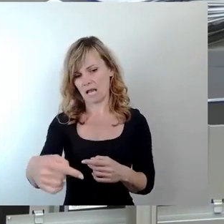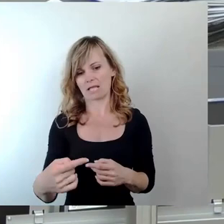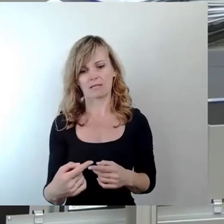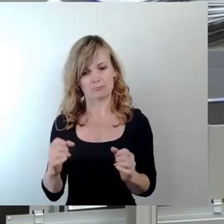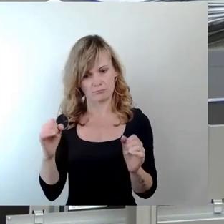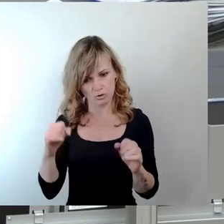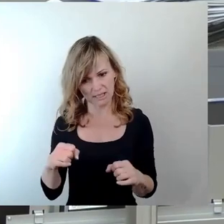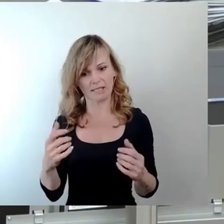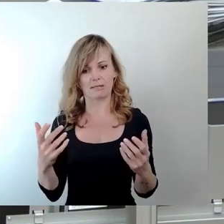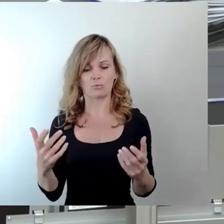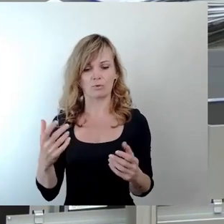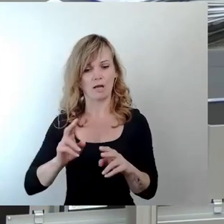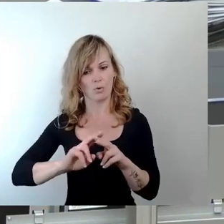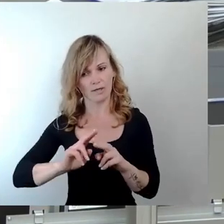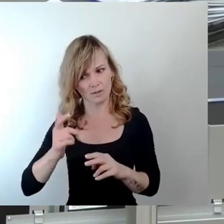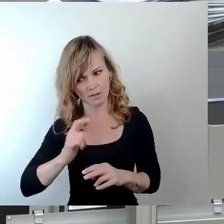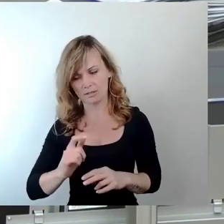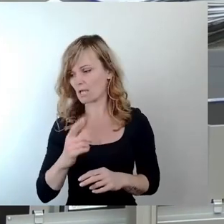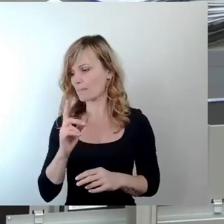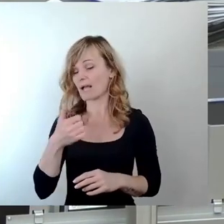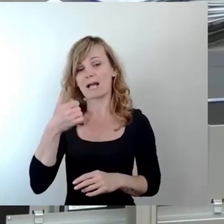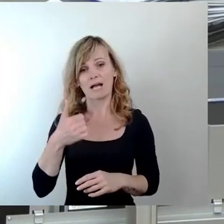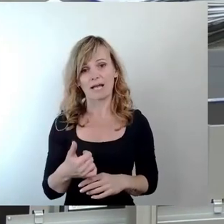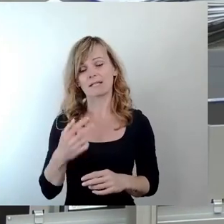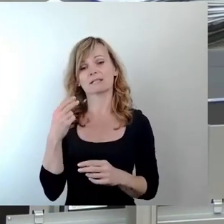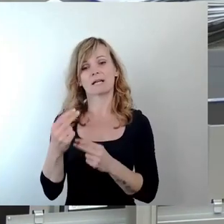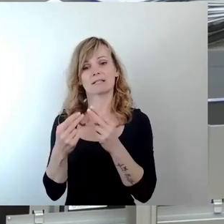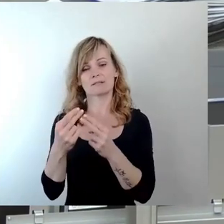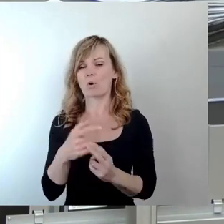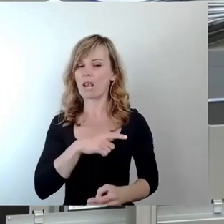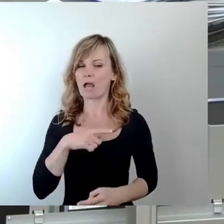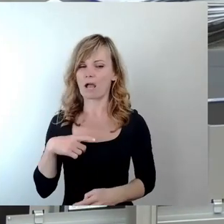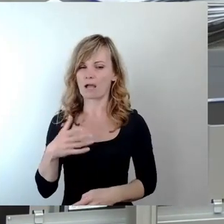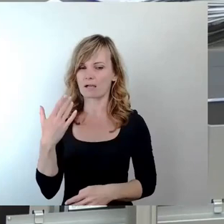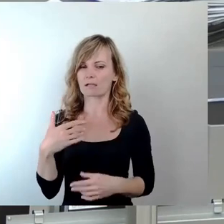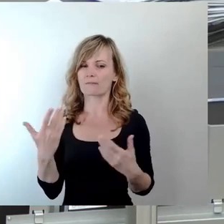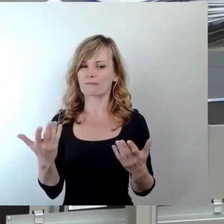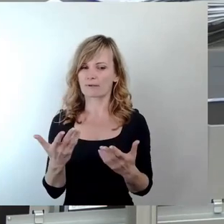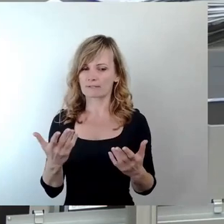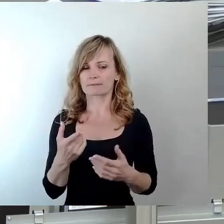korrigieren, aber eine ist, dass wir eine lange Tradition haben von